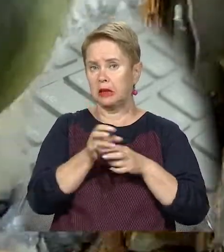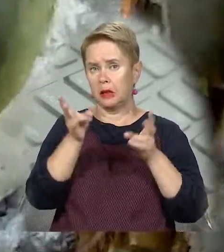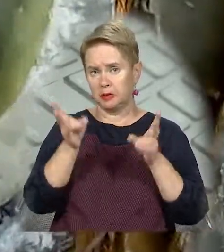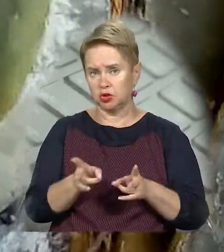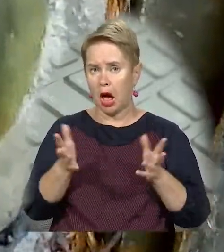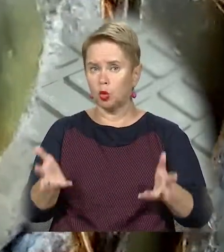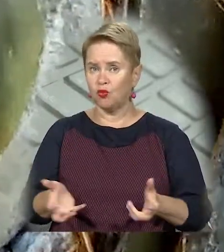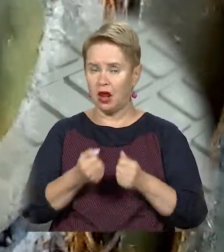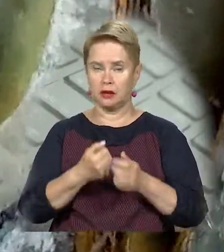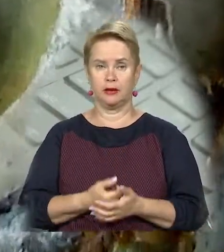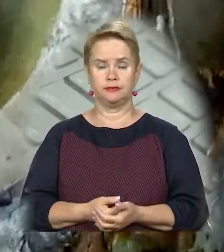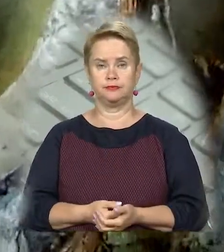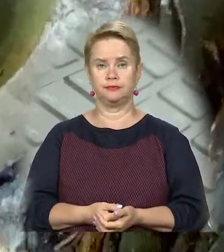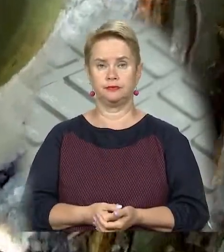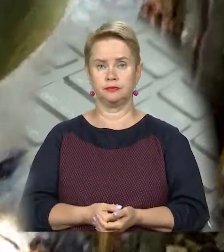бідолашної рятувальники.